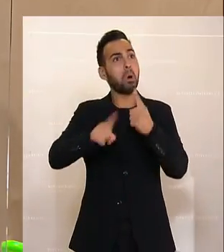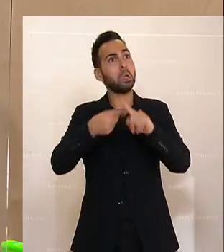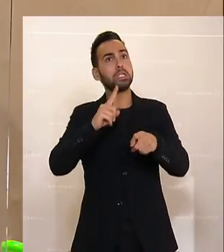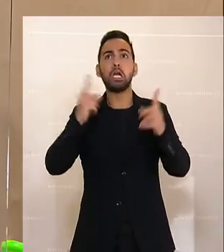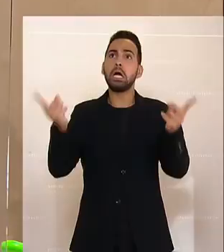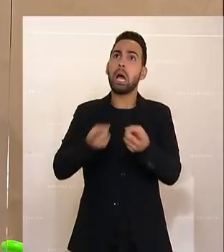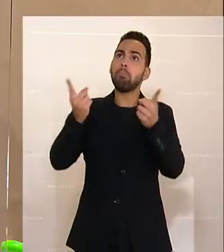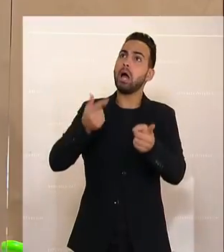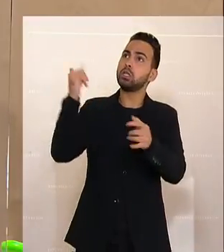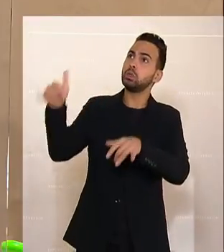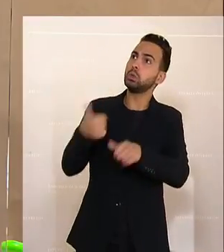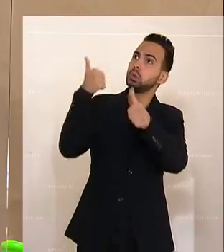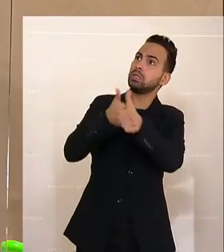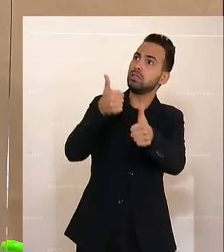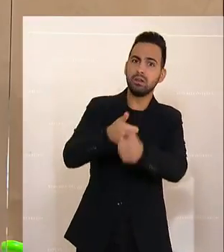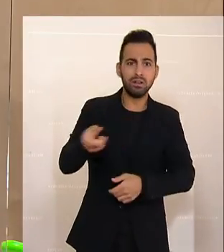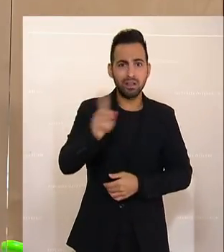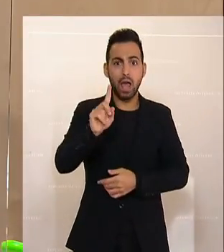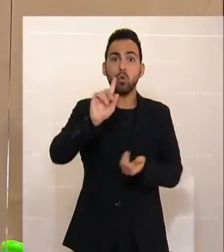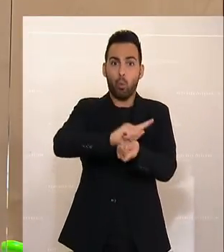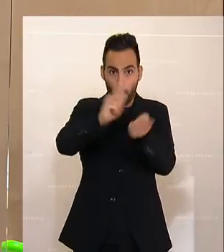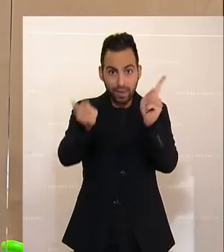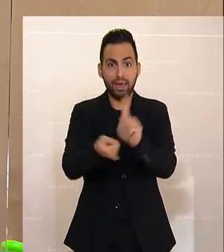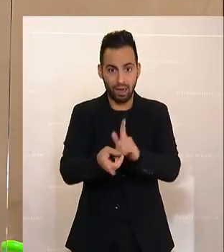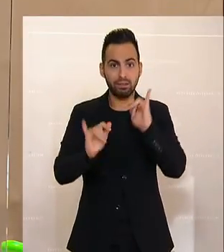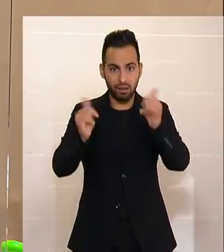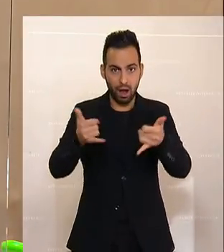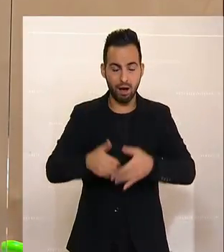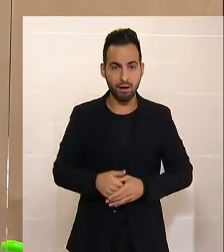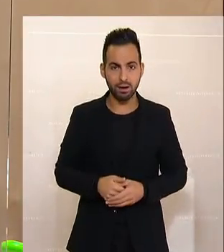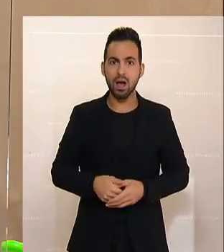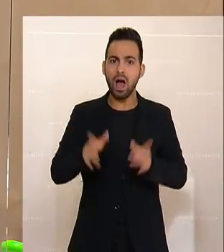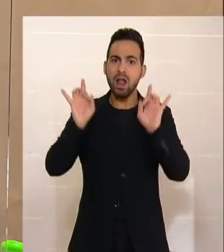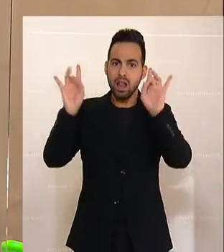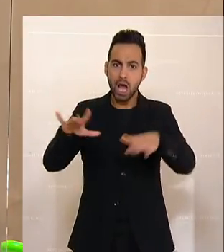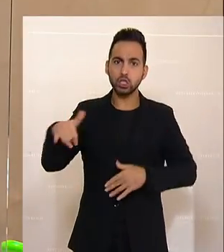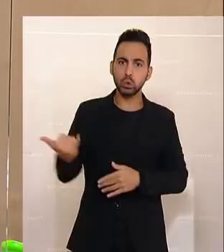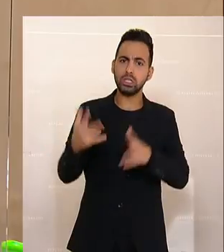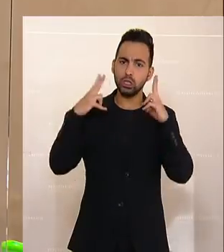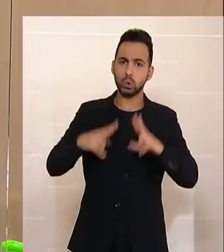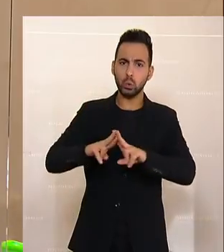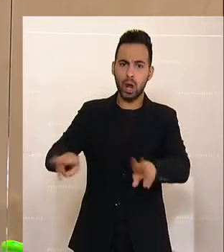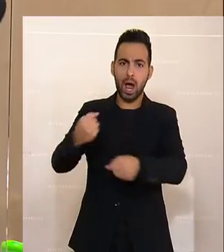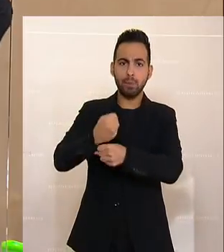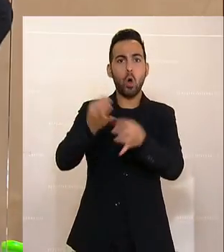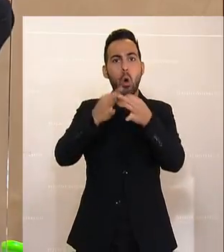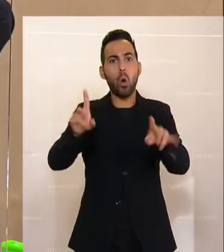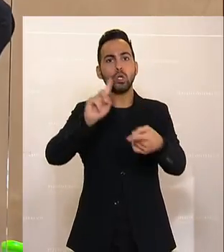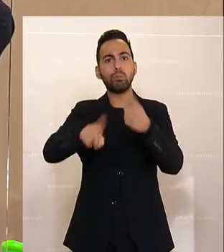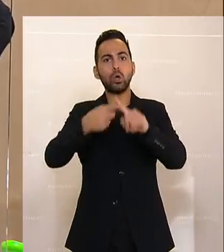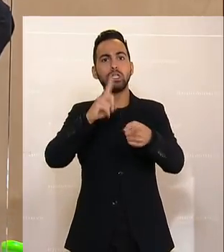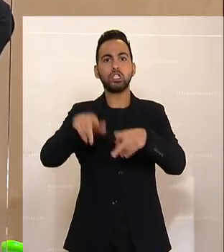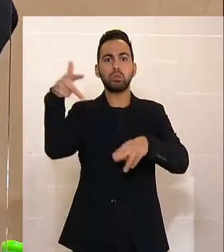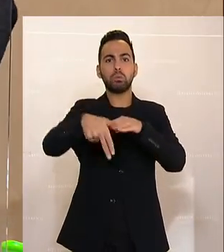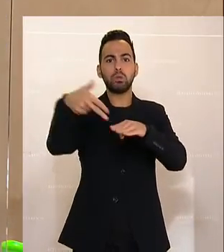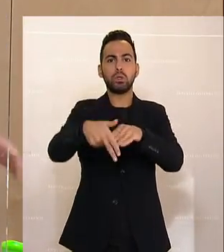Kampagne durch die Justiz. Eher ist es umgekehrt. Also lassen Sie die Justiz endlich in Ruhe und ohne politische Zurufe arbeiten.